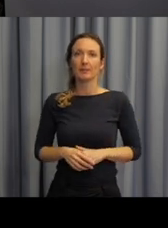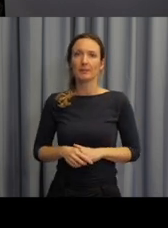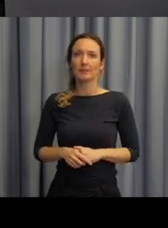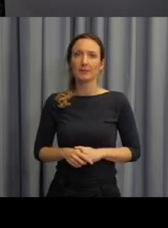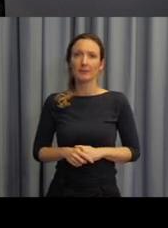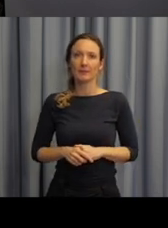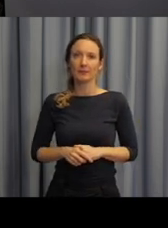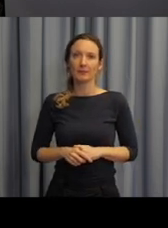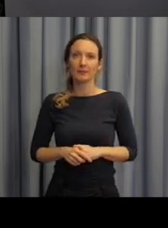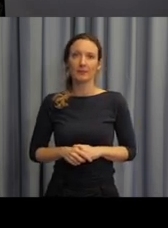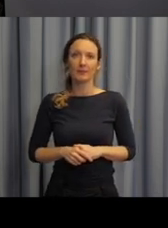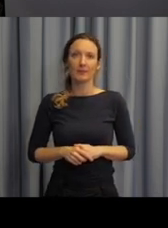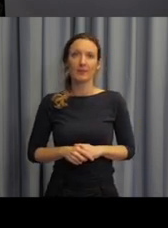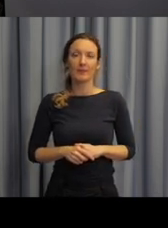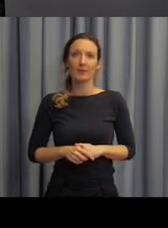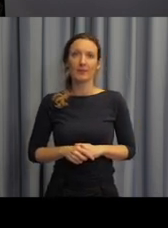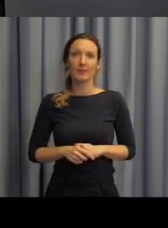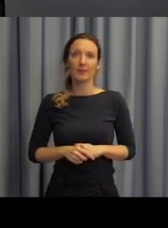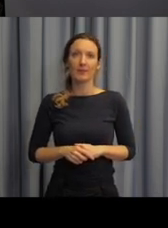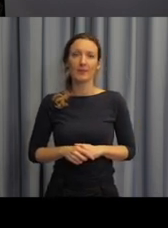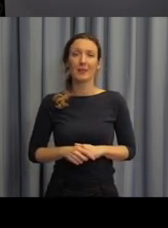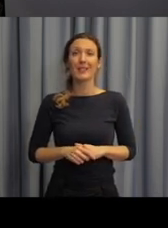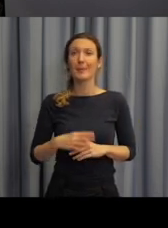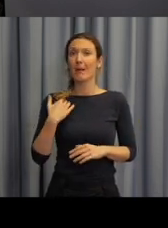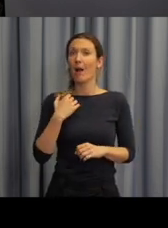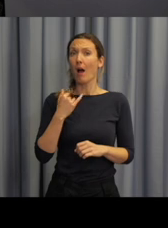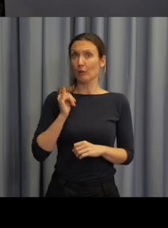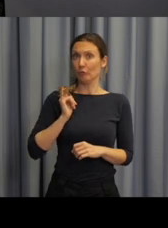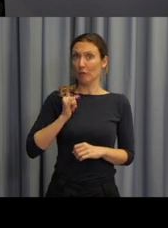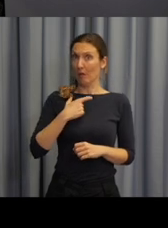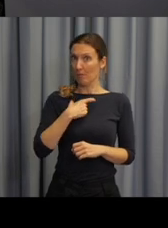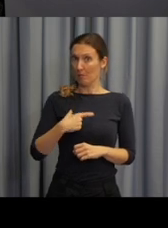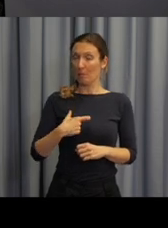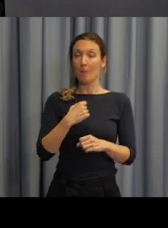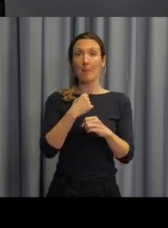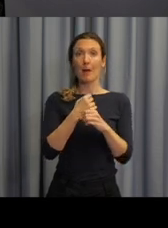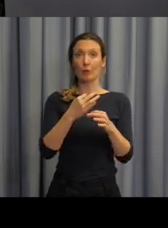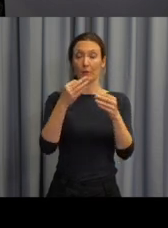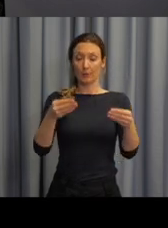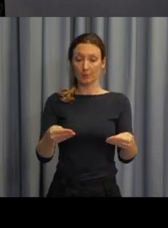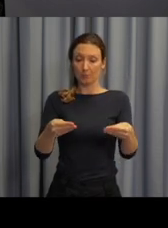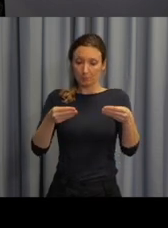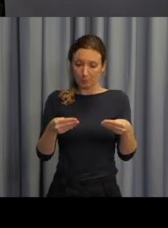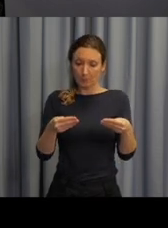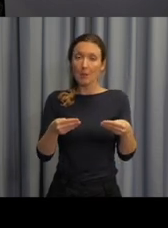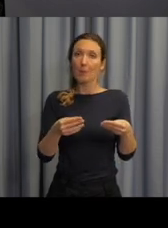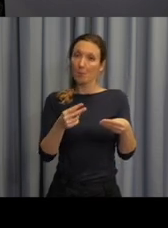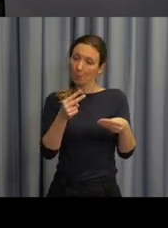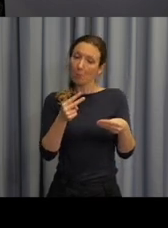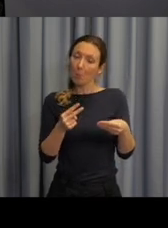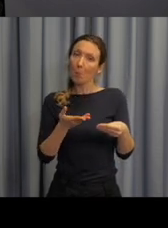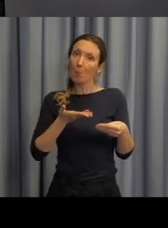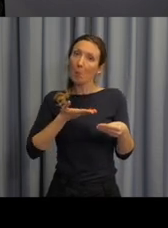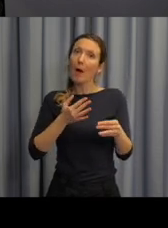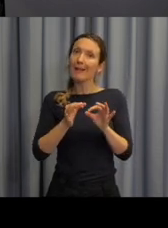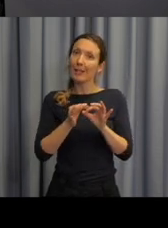prostřednictvím, kterého žáci prochází a seznamují se s českou gramatikou. Českou gramatiku nejdřív prezentujeme přes